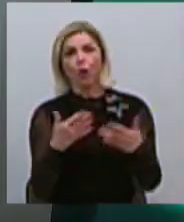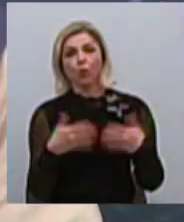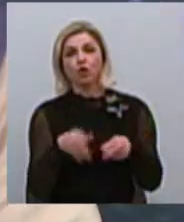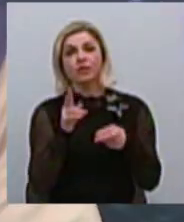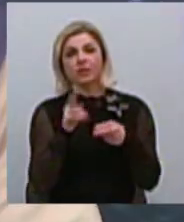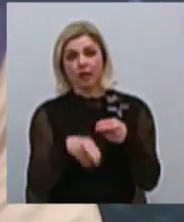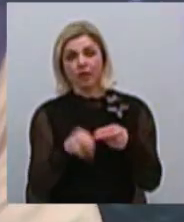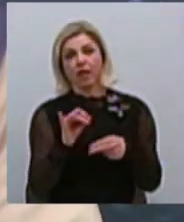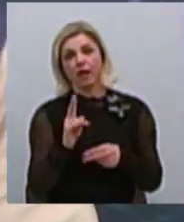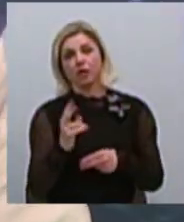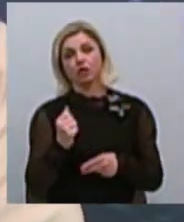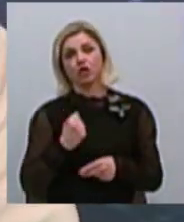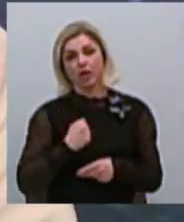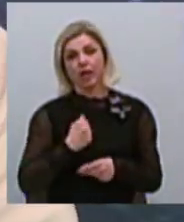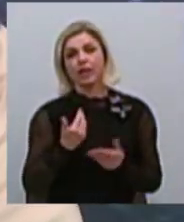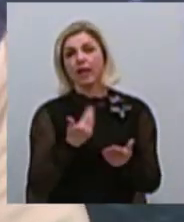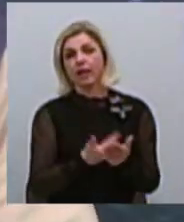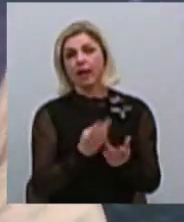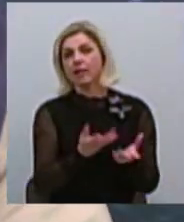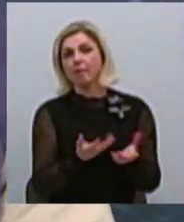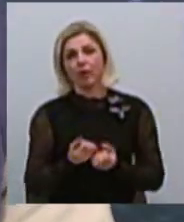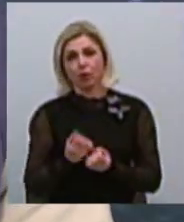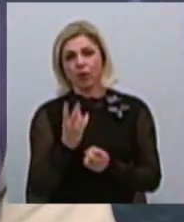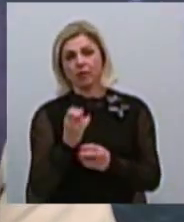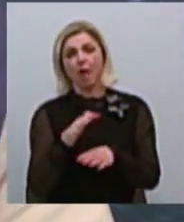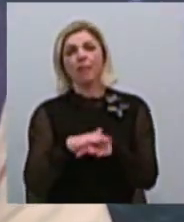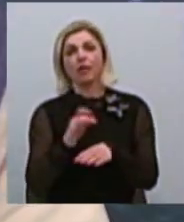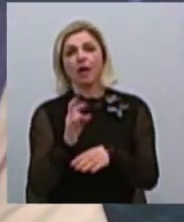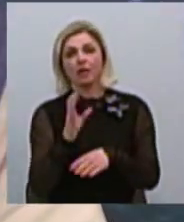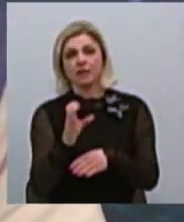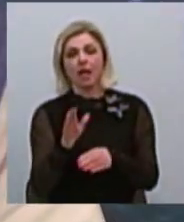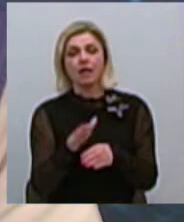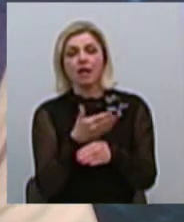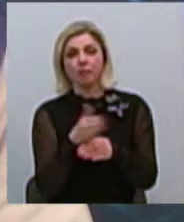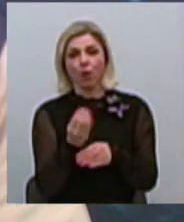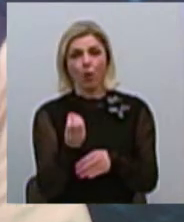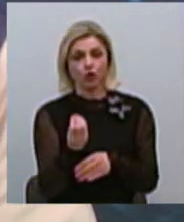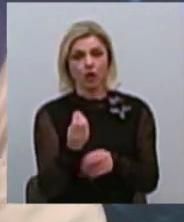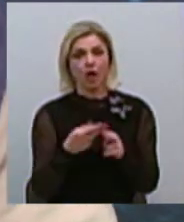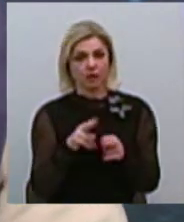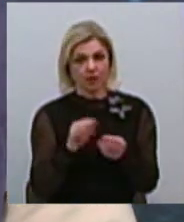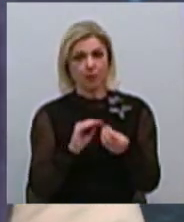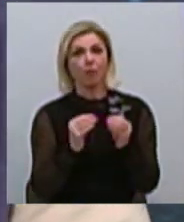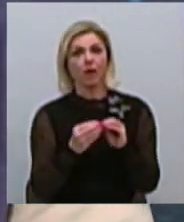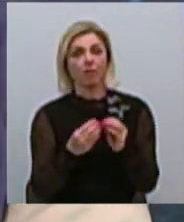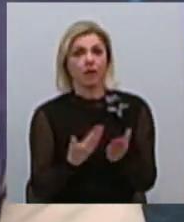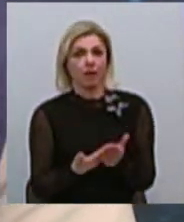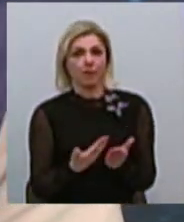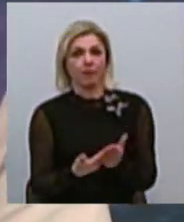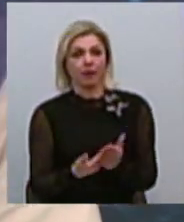і, к сожалению, їх не беруть на баланс распорядники Коштів. І це проблема. Наприклад,